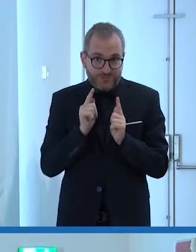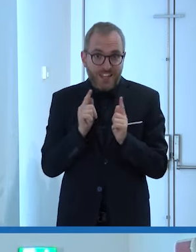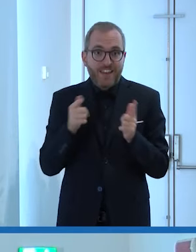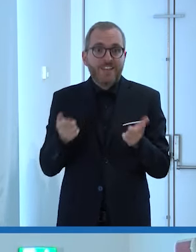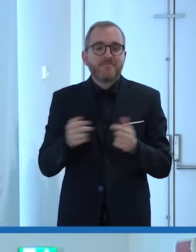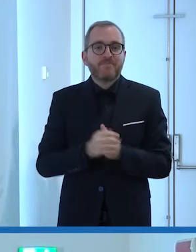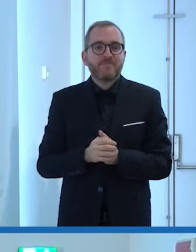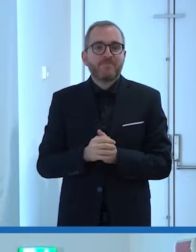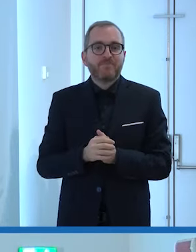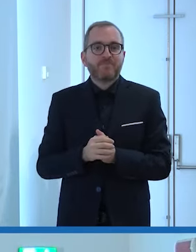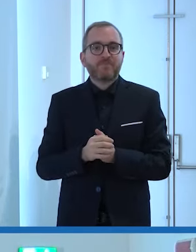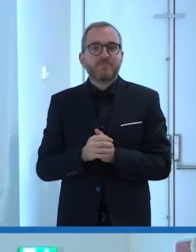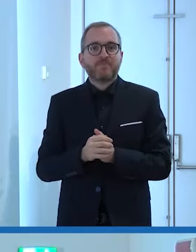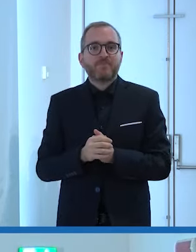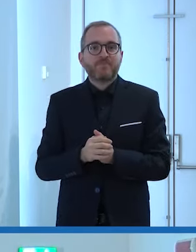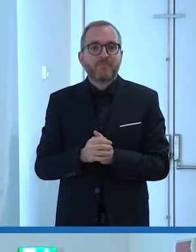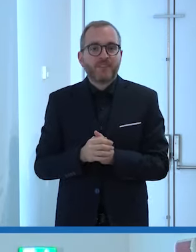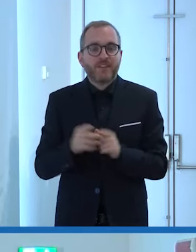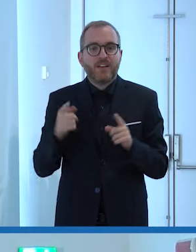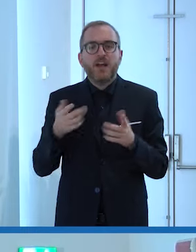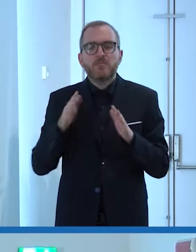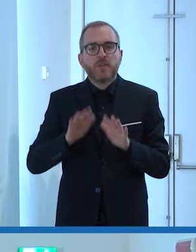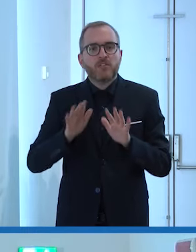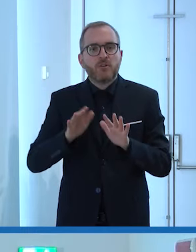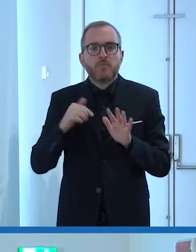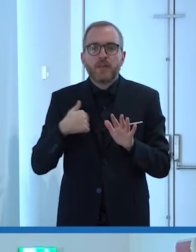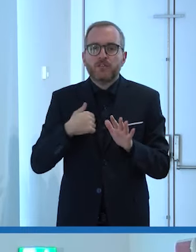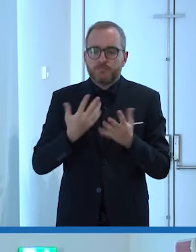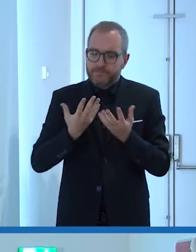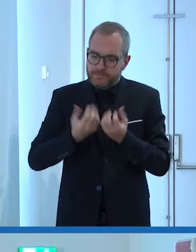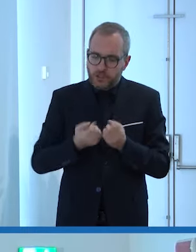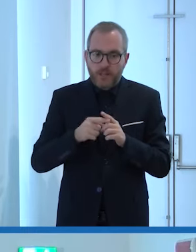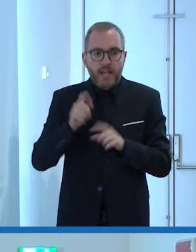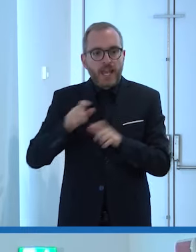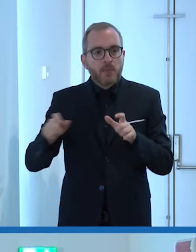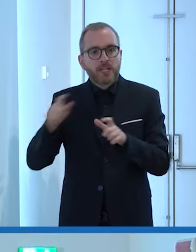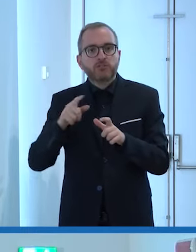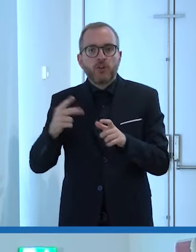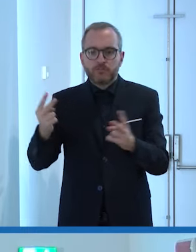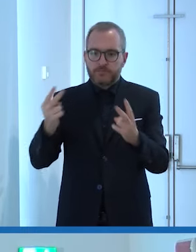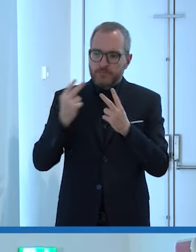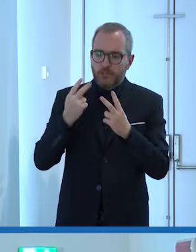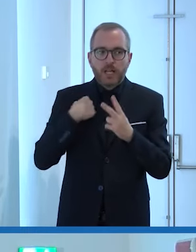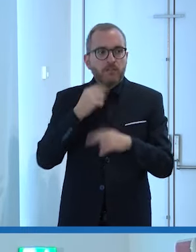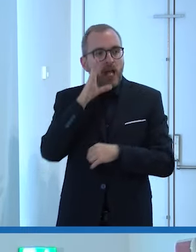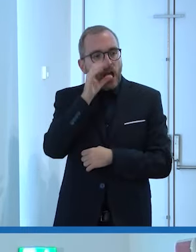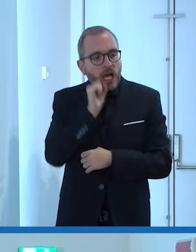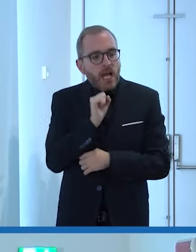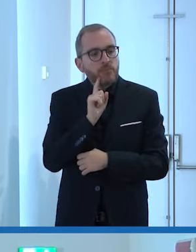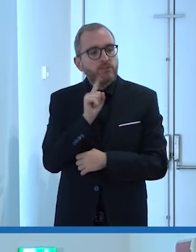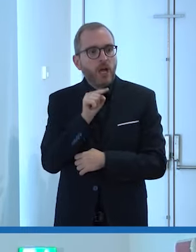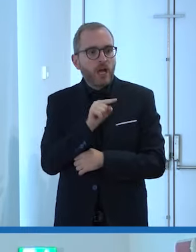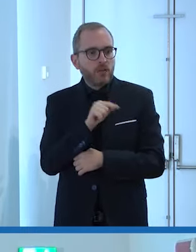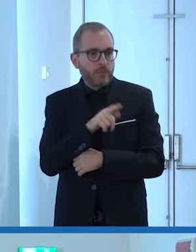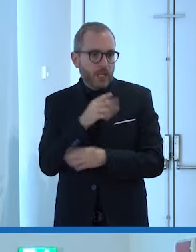e allora pian pianino la gente ha imparato a conoscere chi era Nadia che non era più la sola